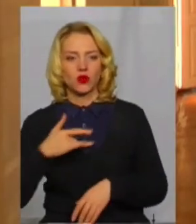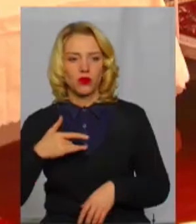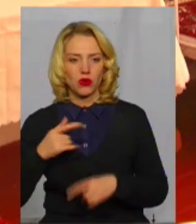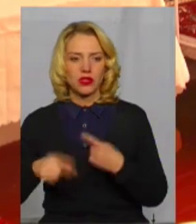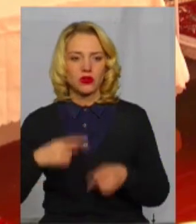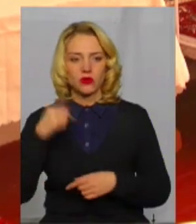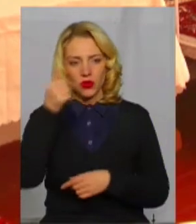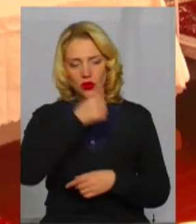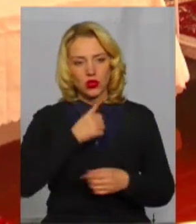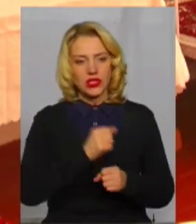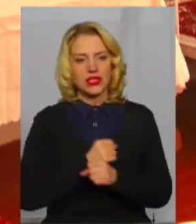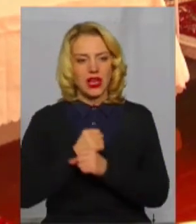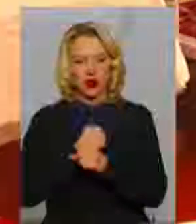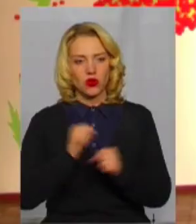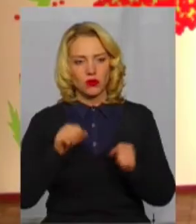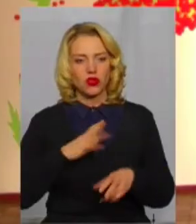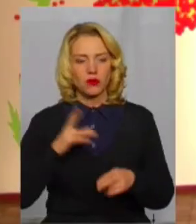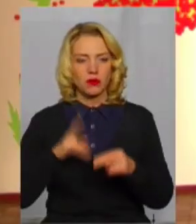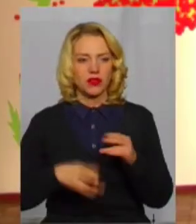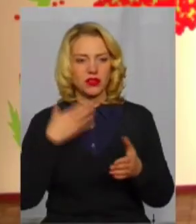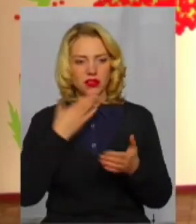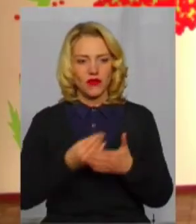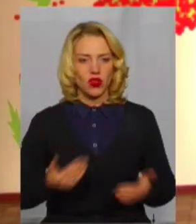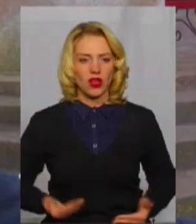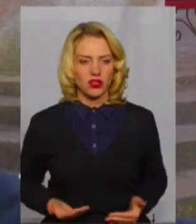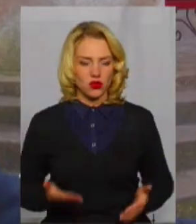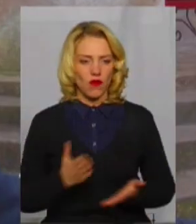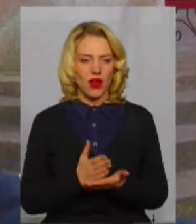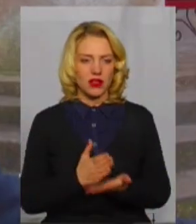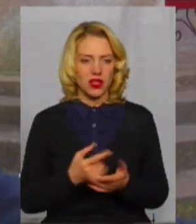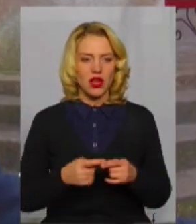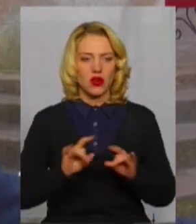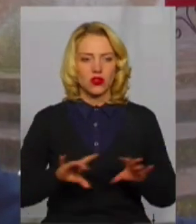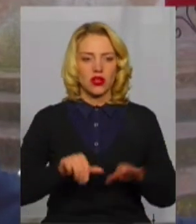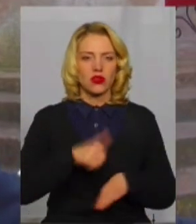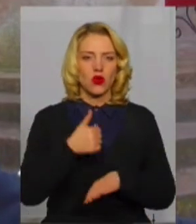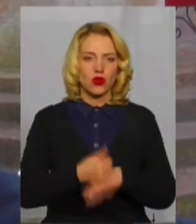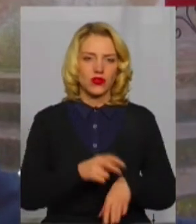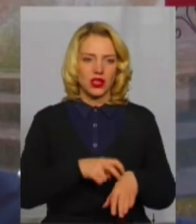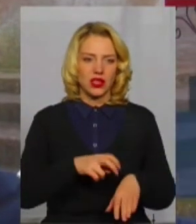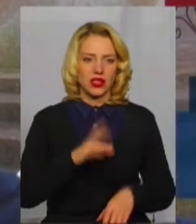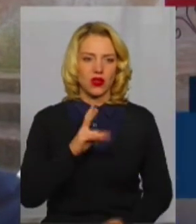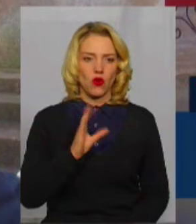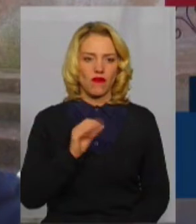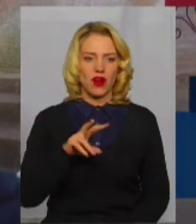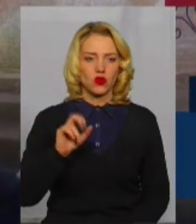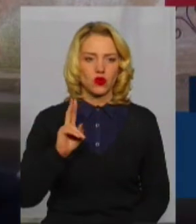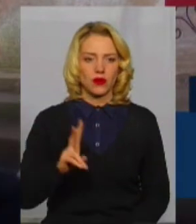року санаторій Світанок може припинити своє існування, каже головний лікар санаторію Світлана Ковальчук. Питання